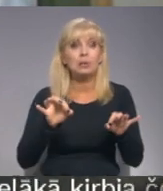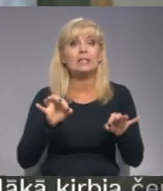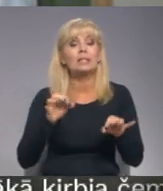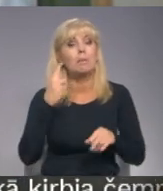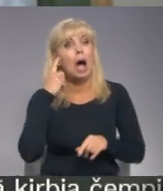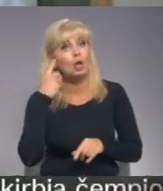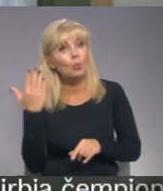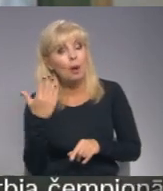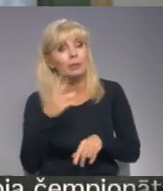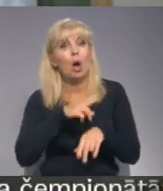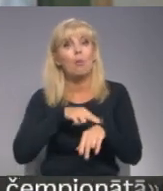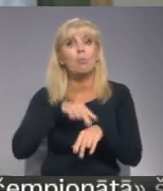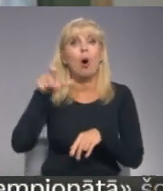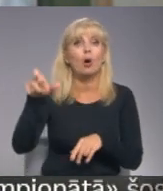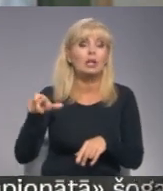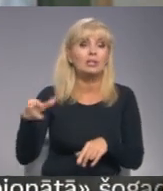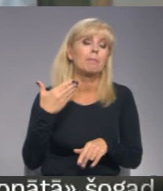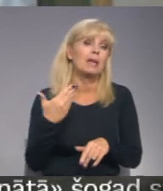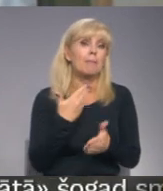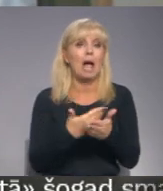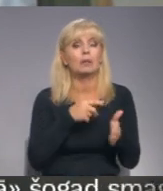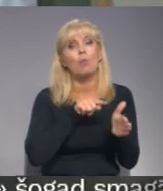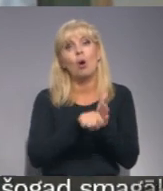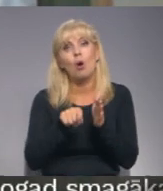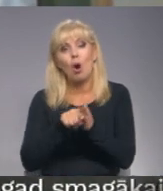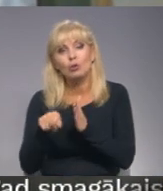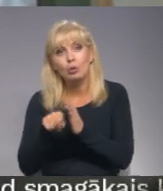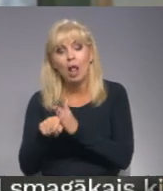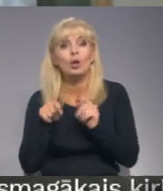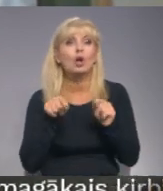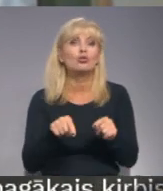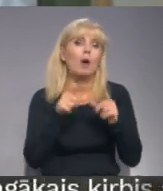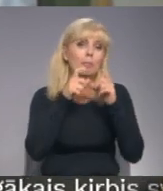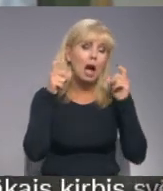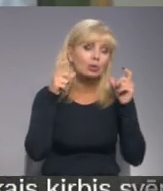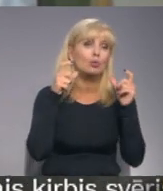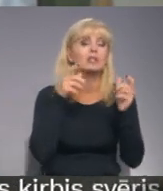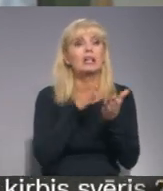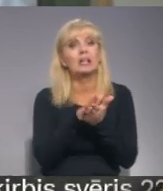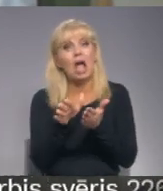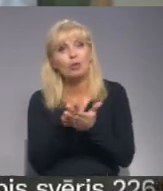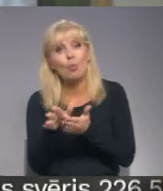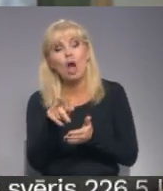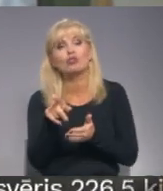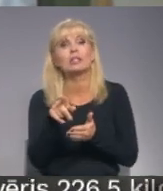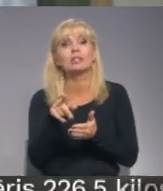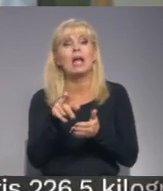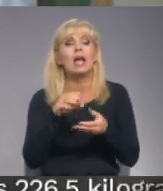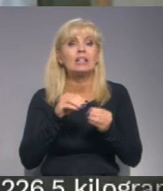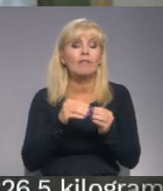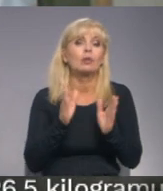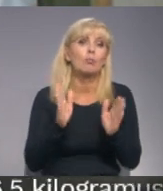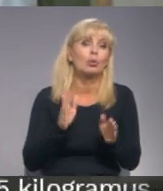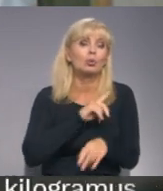nebūtu policistiem, kuri kontrolē šo maskas lietošanas ievērošanu, lai viņiem būtu